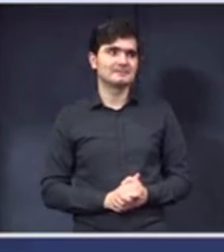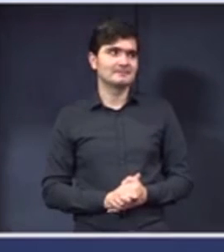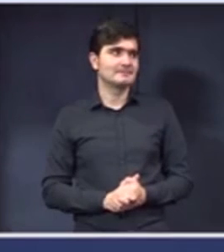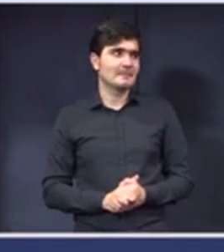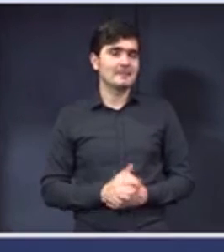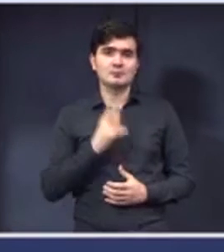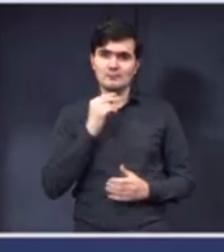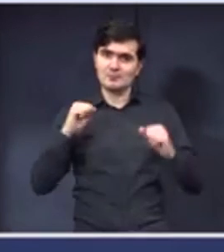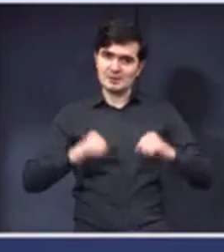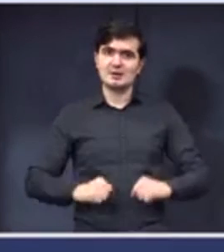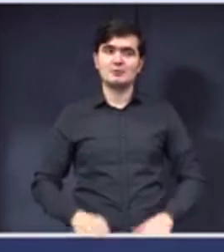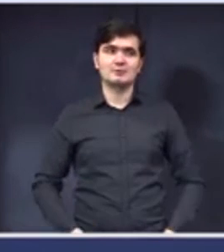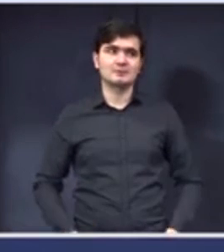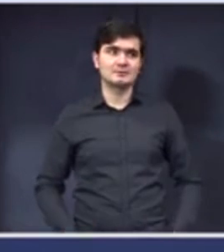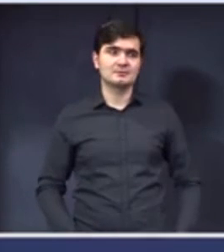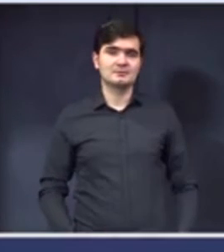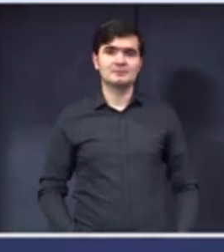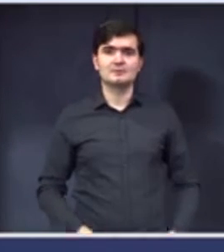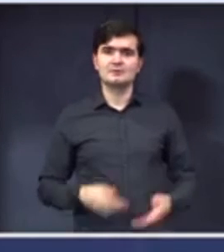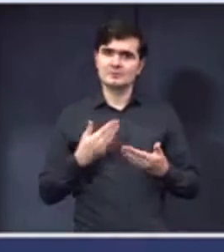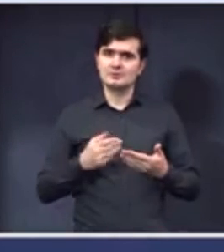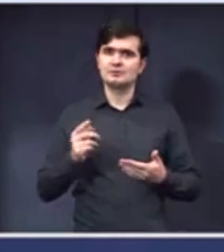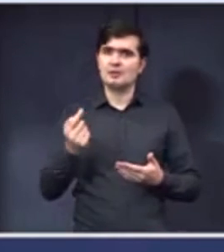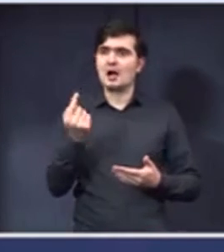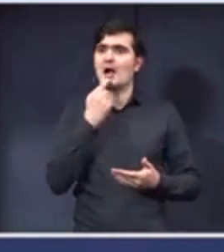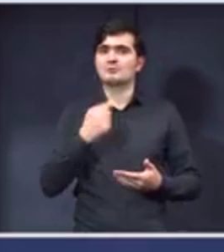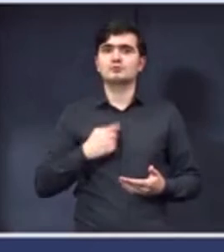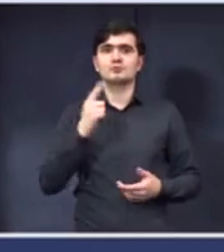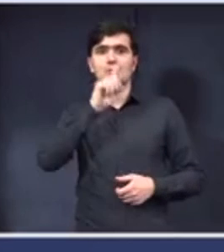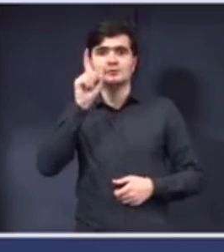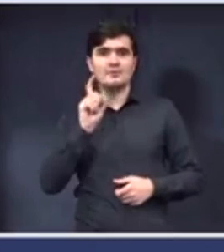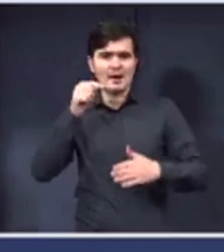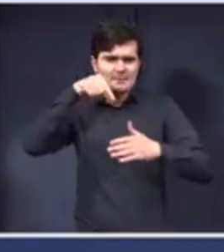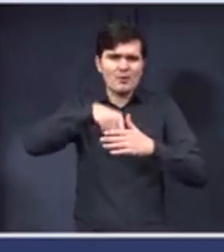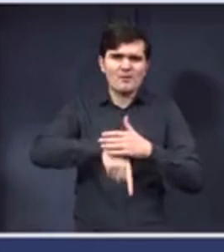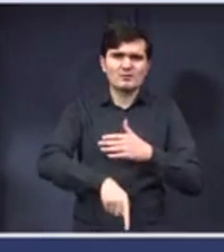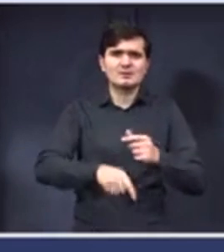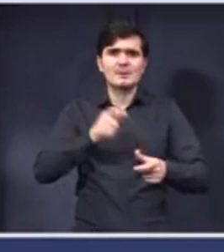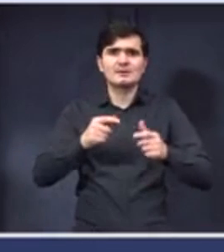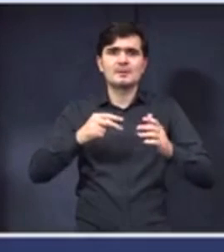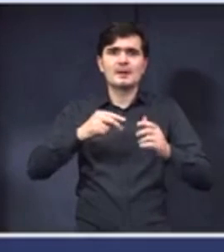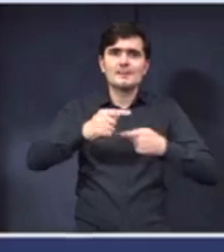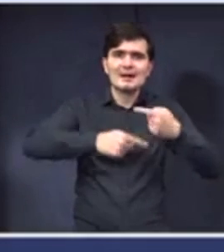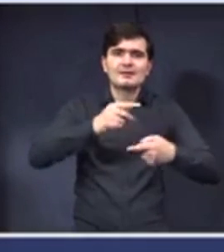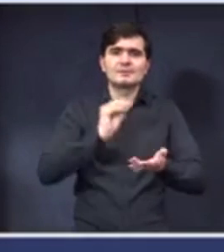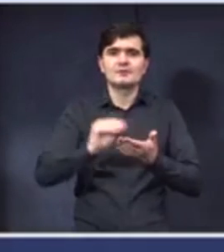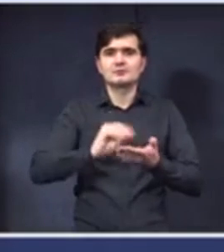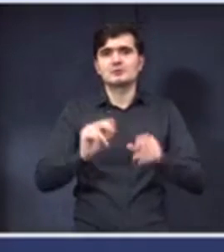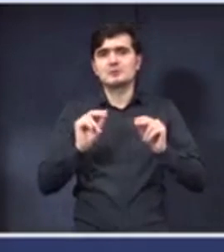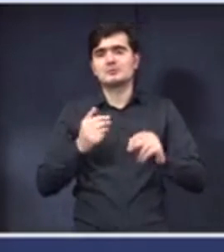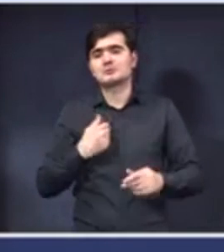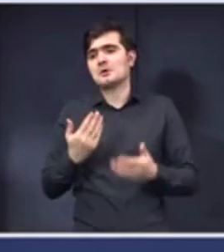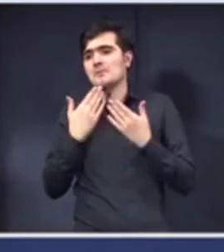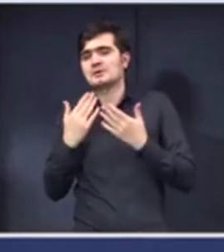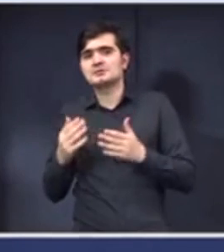Și vorbesc serios. Deci a adresat o întrebare în profunzimea mecanismelor de funcționare ale educației, pe care o apreciez